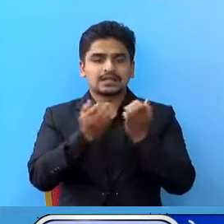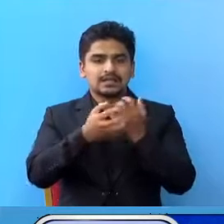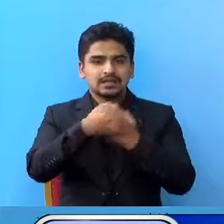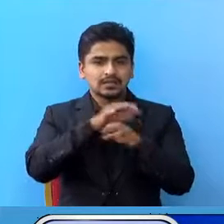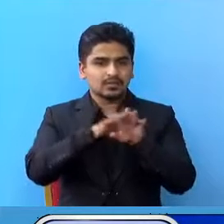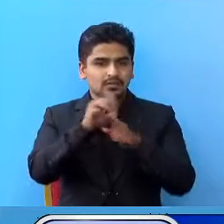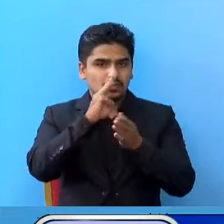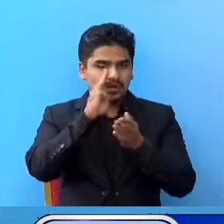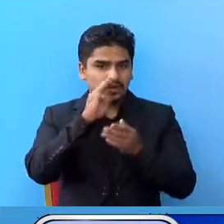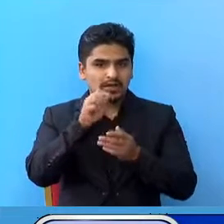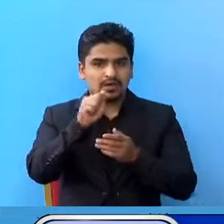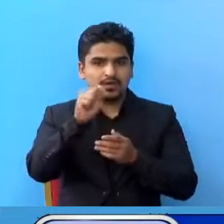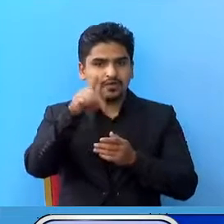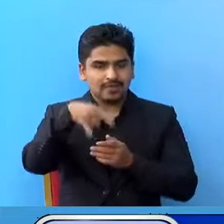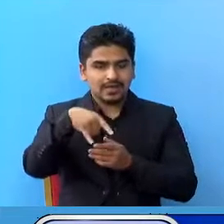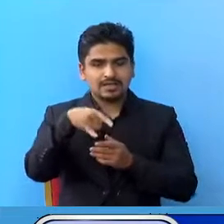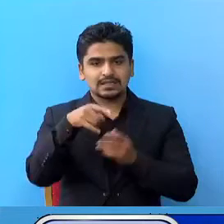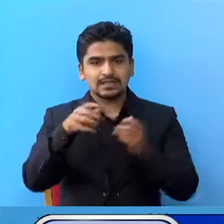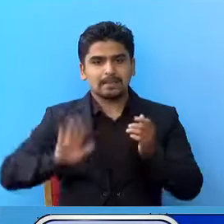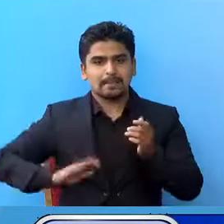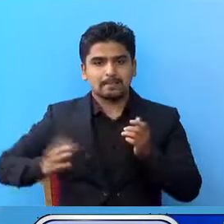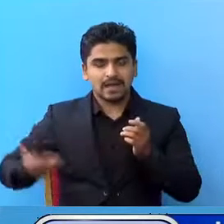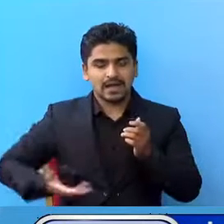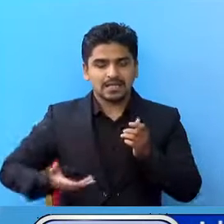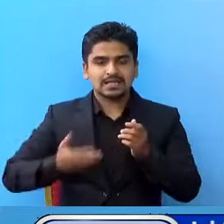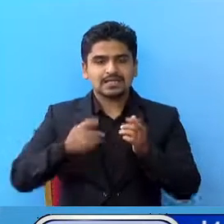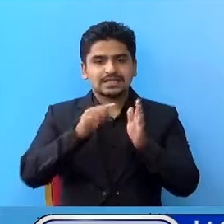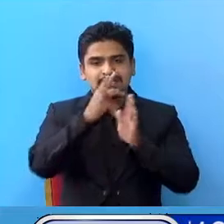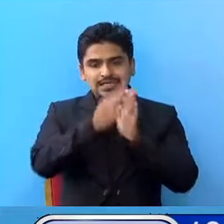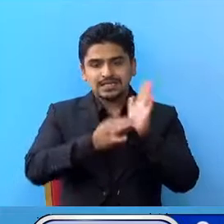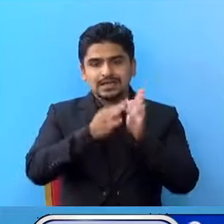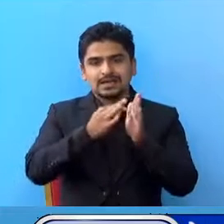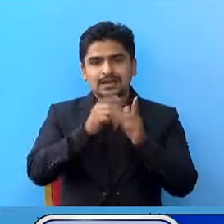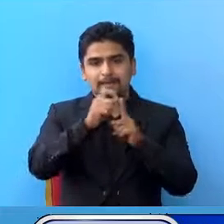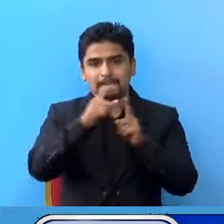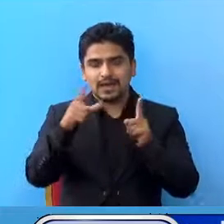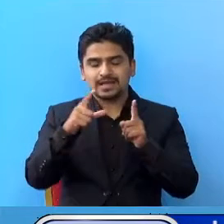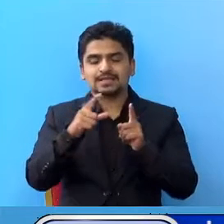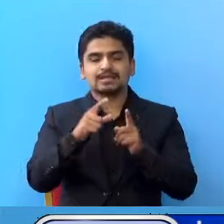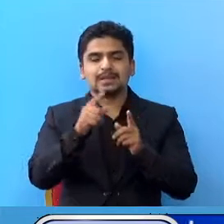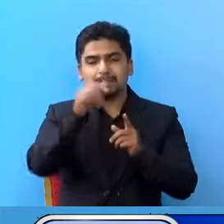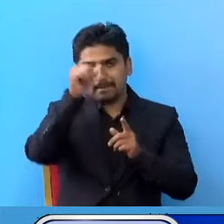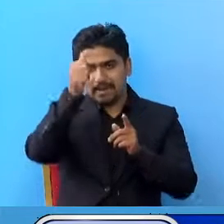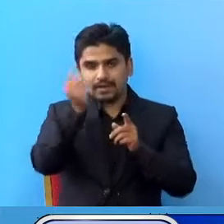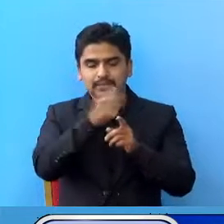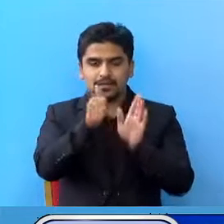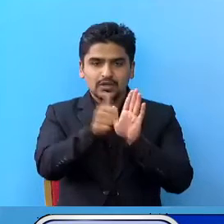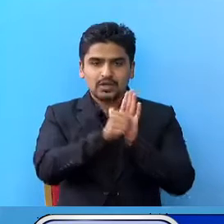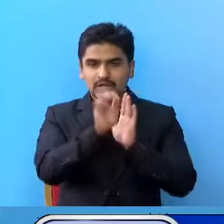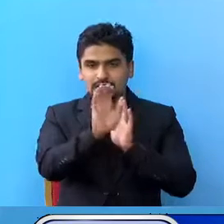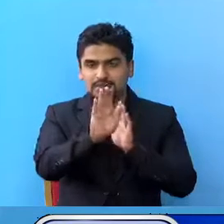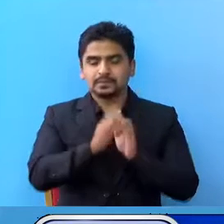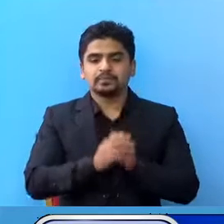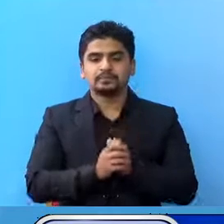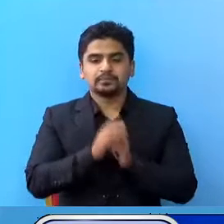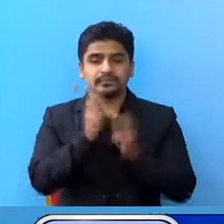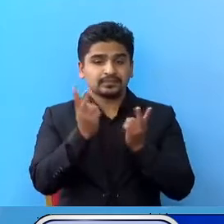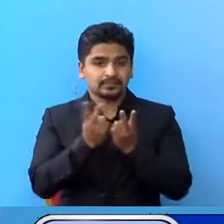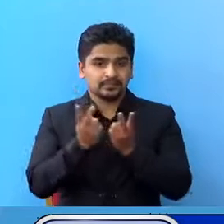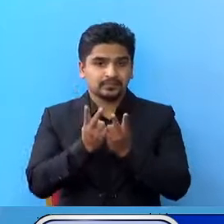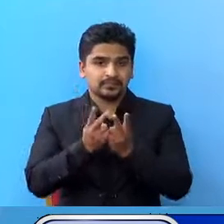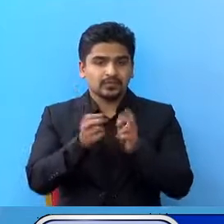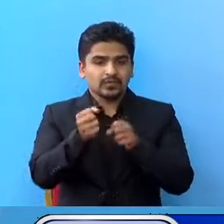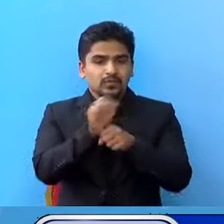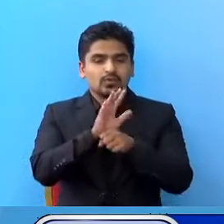अफगानिस्तान, बांगलादेश, स्रिलंका, पाकिस्तान र भारत मंदा अगाडी रहेको चाव तेस्ताई